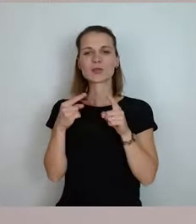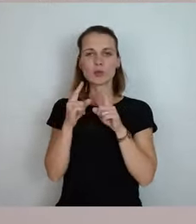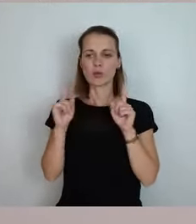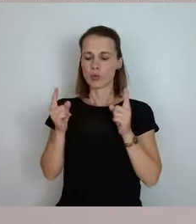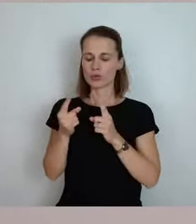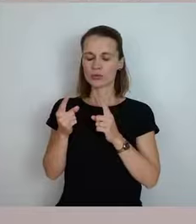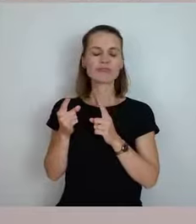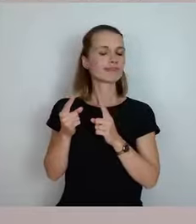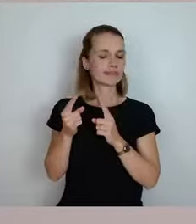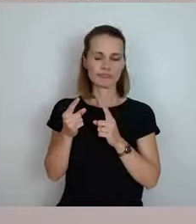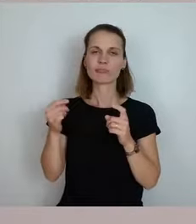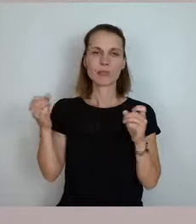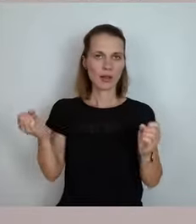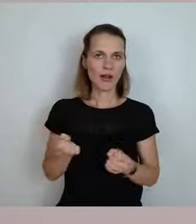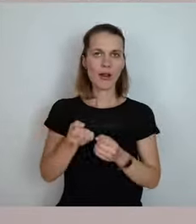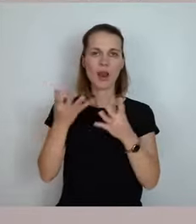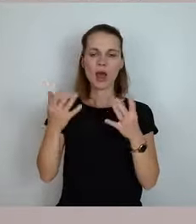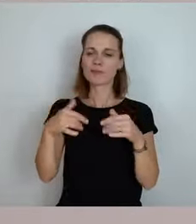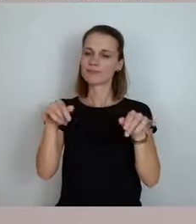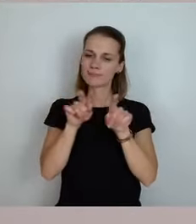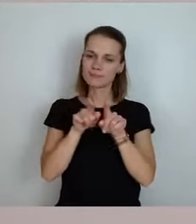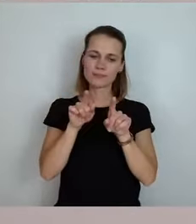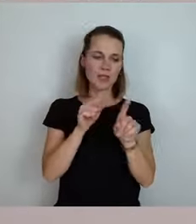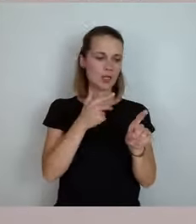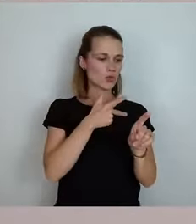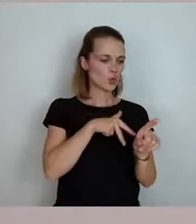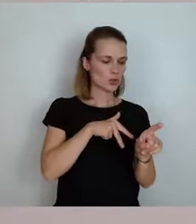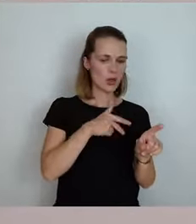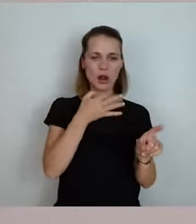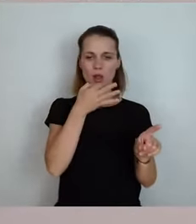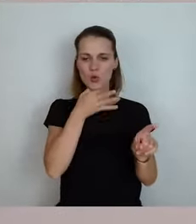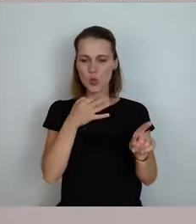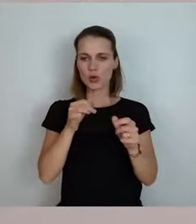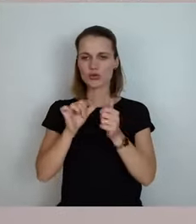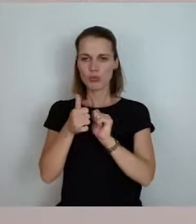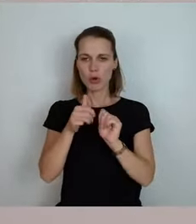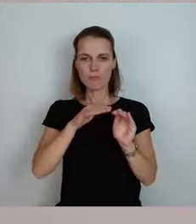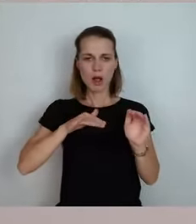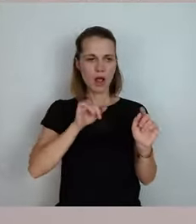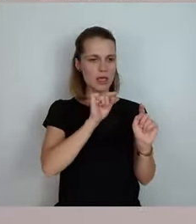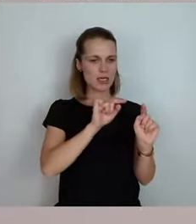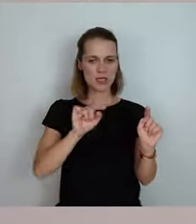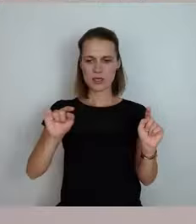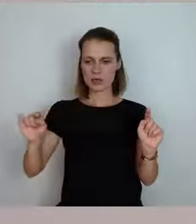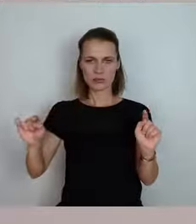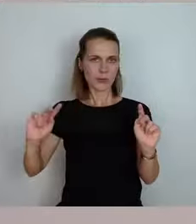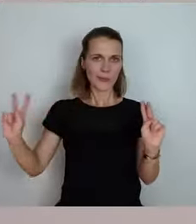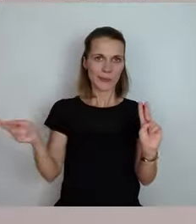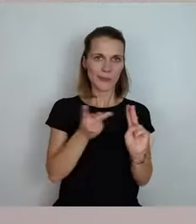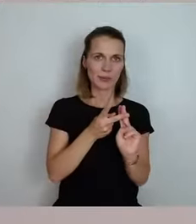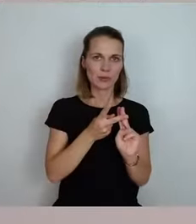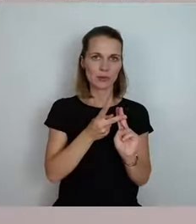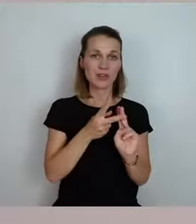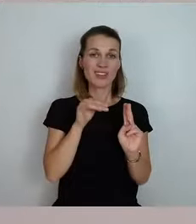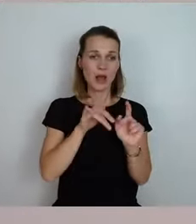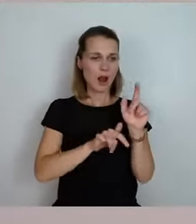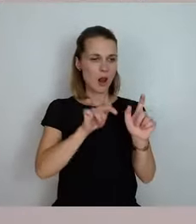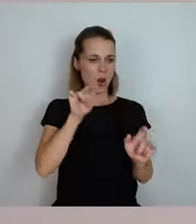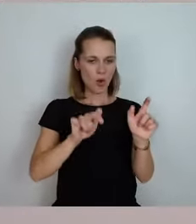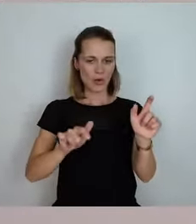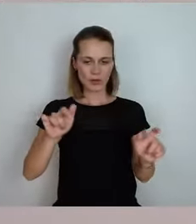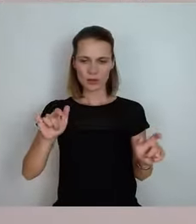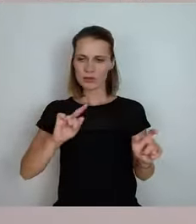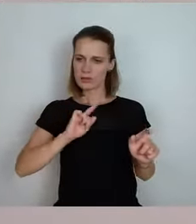wir haben es hier, wie auch im Sozialbereich oder im Jugendbereich, im Sportbereich mit Leuten zu tun, die haben im bürgerschaftlichen